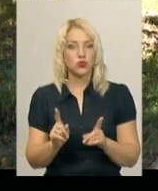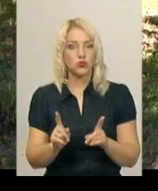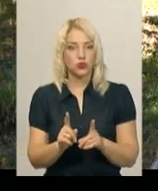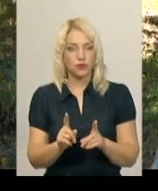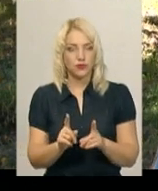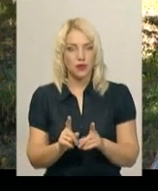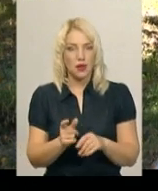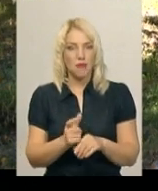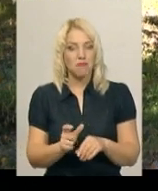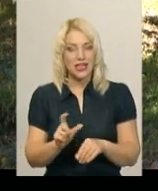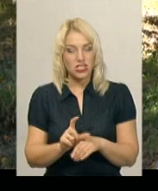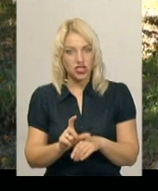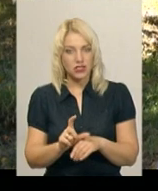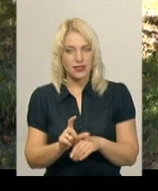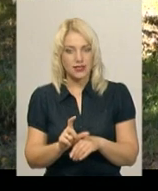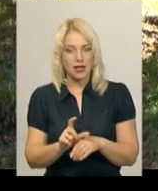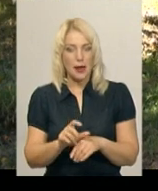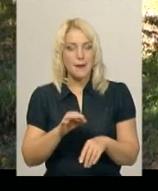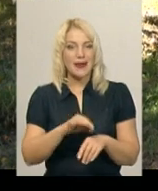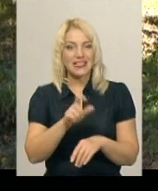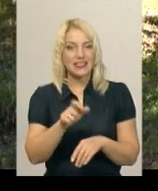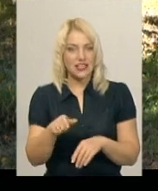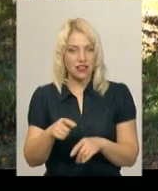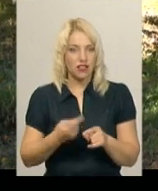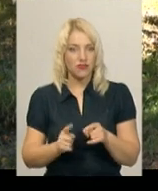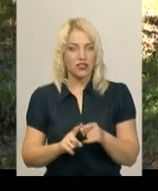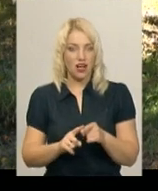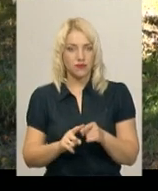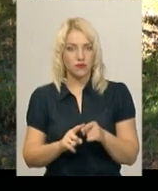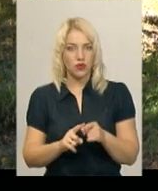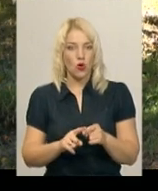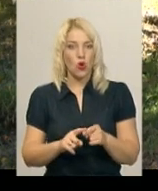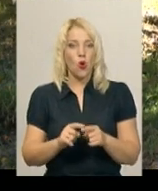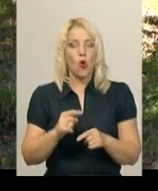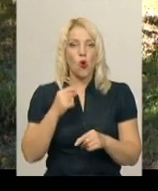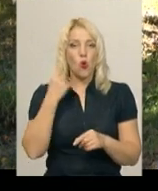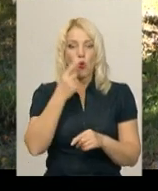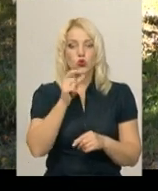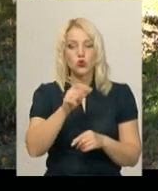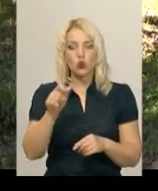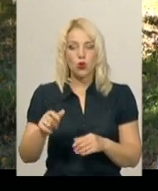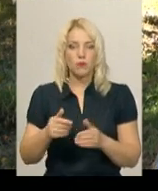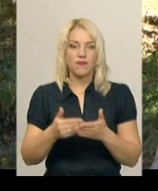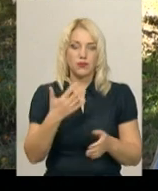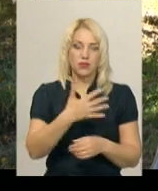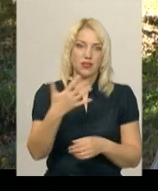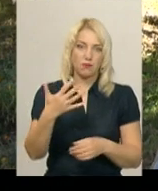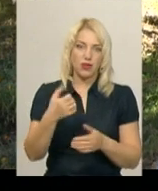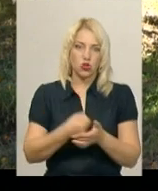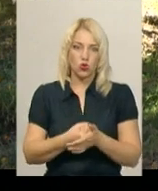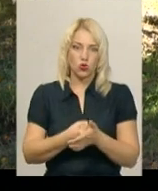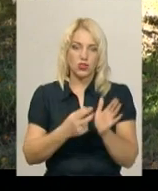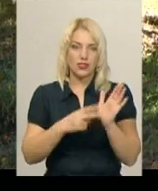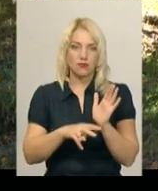переважна більшість пацієнтів – це особи віком від 55 до